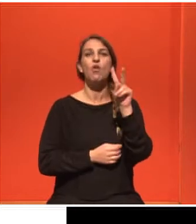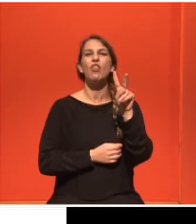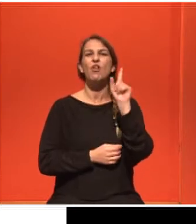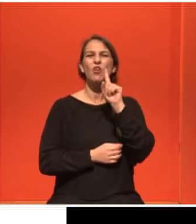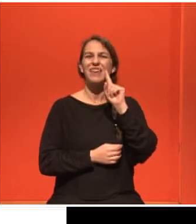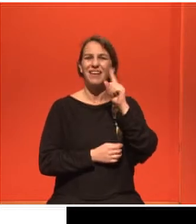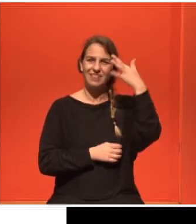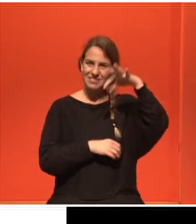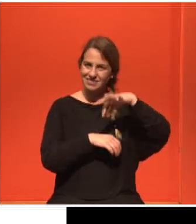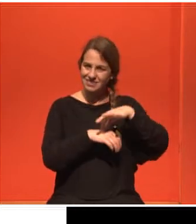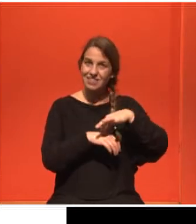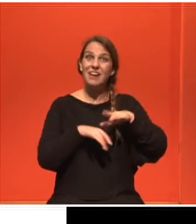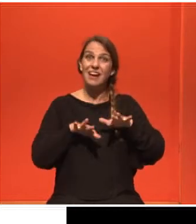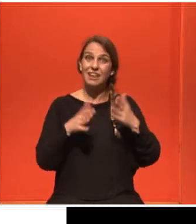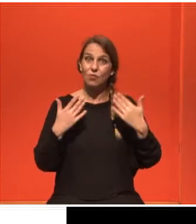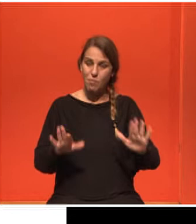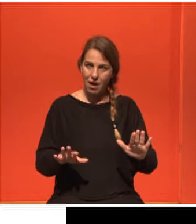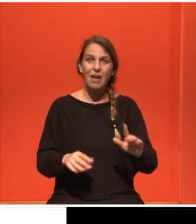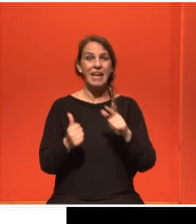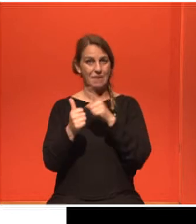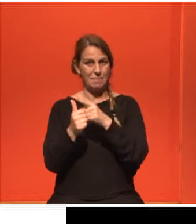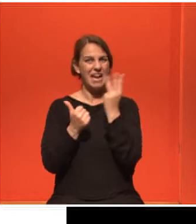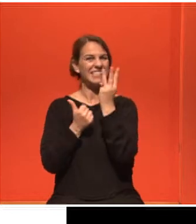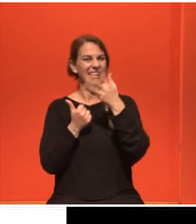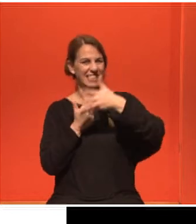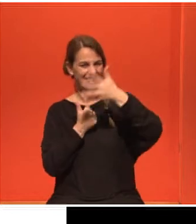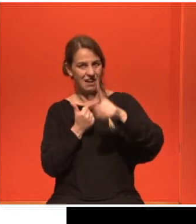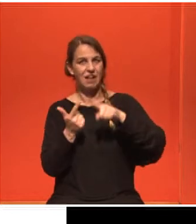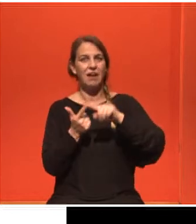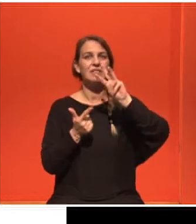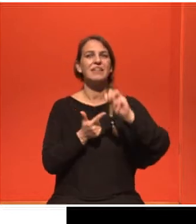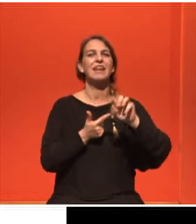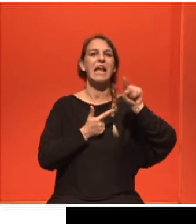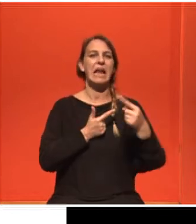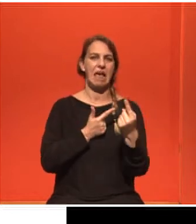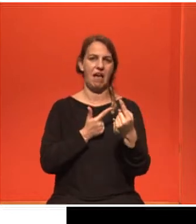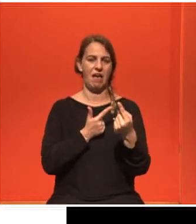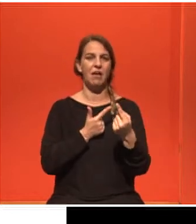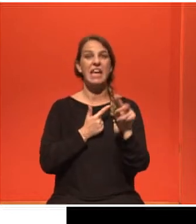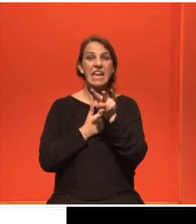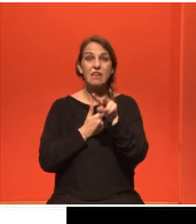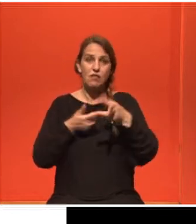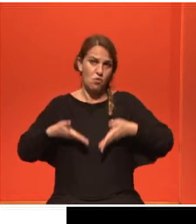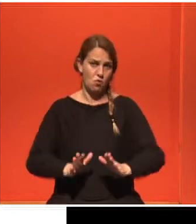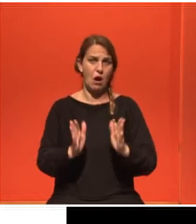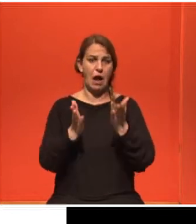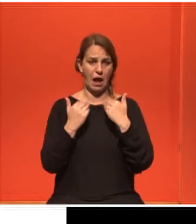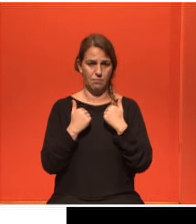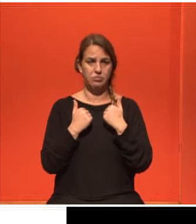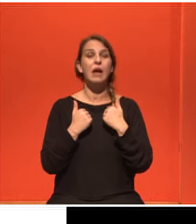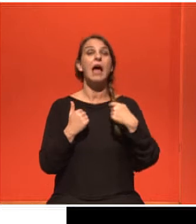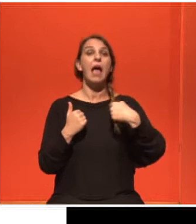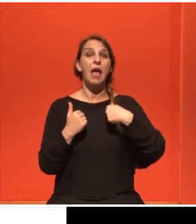πολύ καλά. 33 και 39 ετών άτοκες και δύο γυναίκες ακολούθησαν το σχήμα βάση των επίσημων